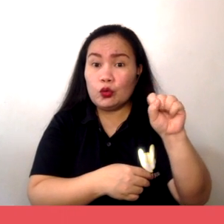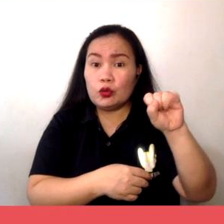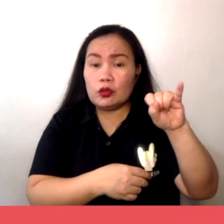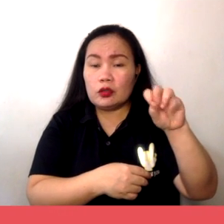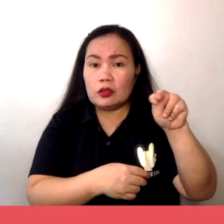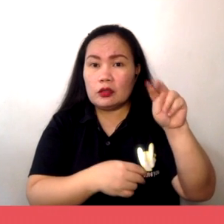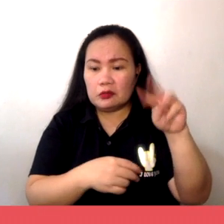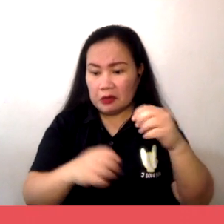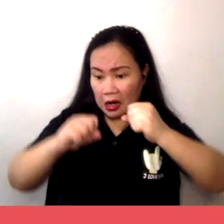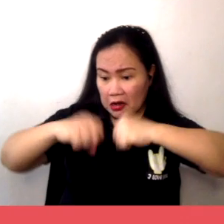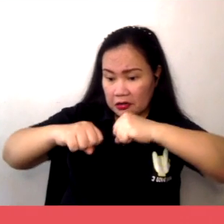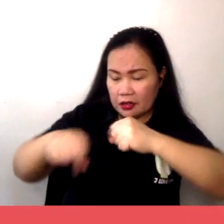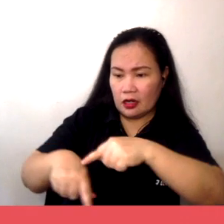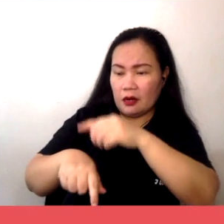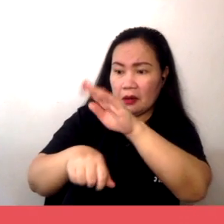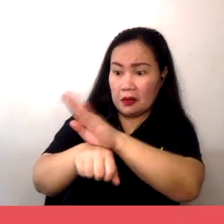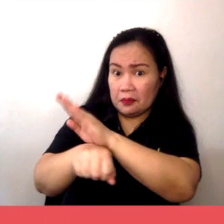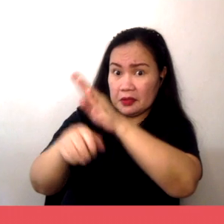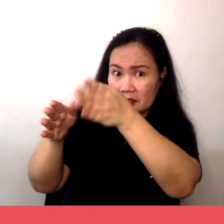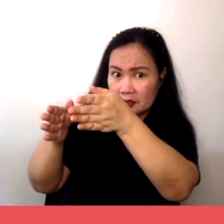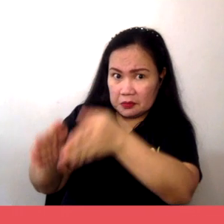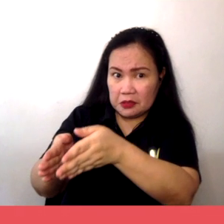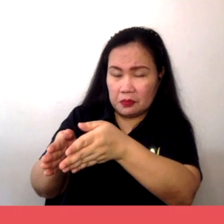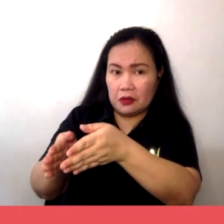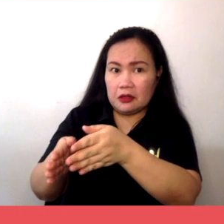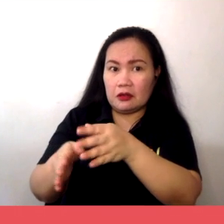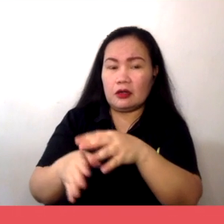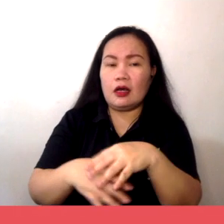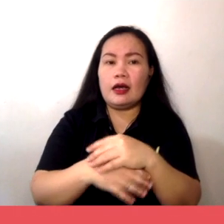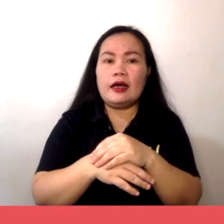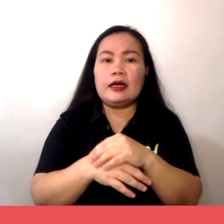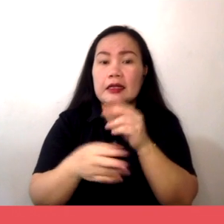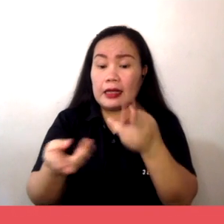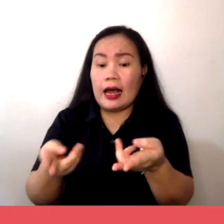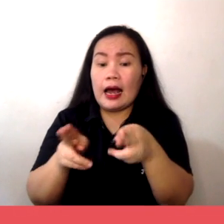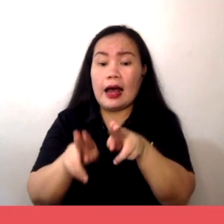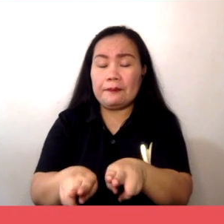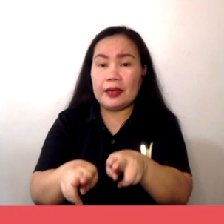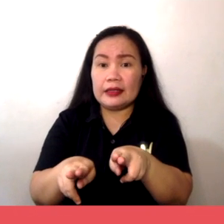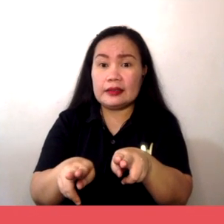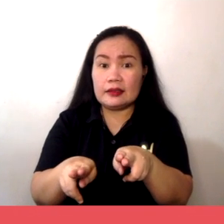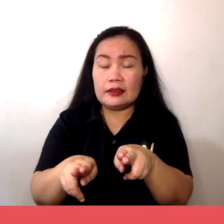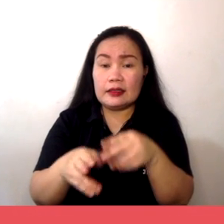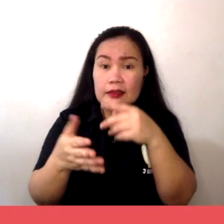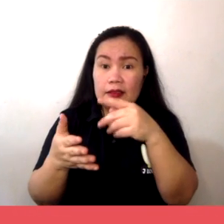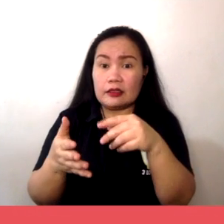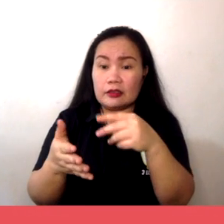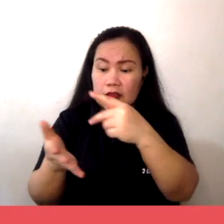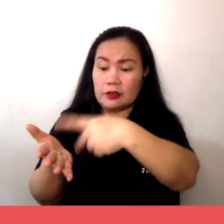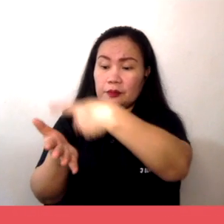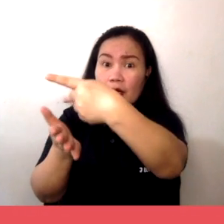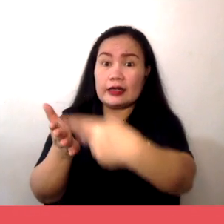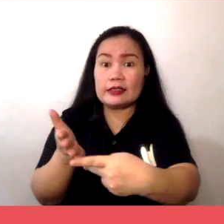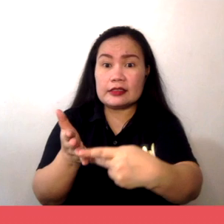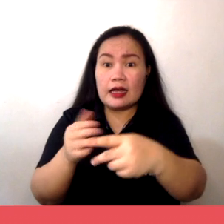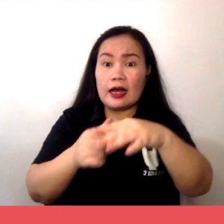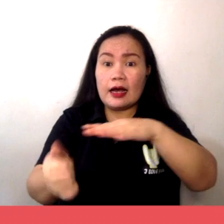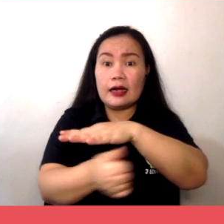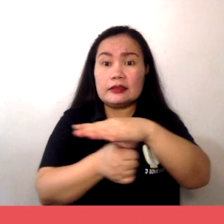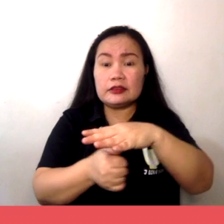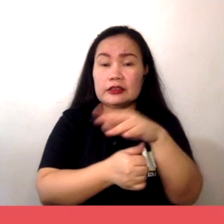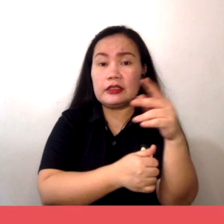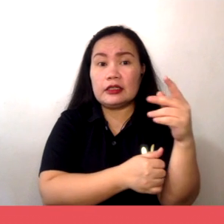na tinatawag natin na collusion. Ito ay nagagana particular na sa presyo sa ilalim ng